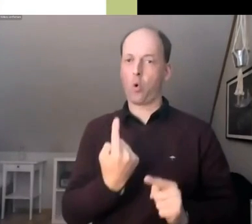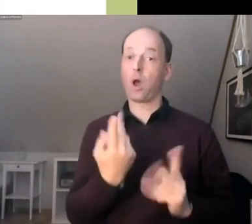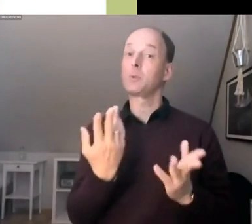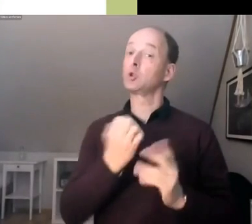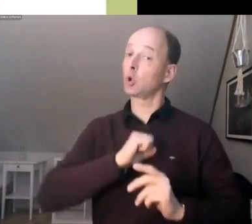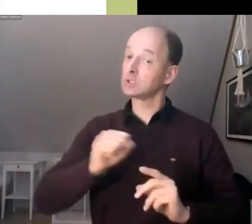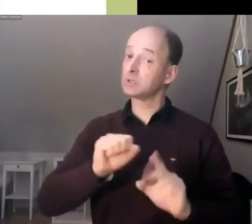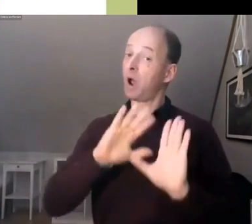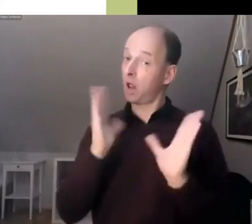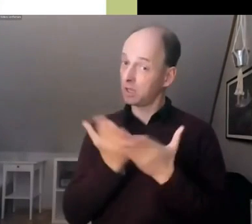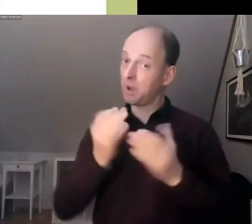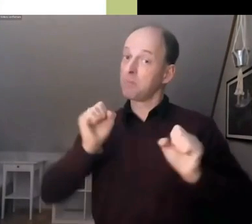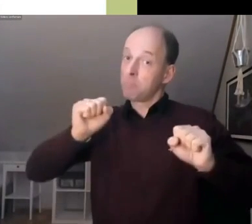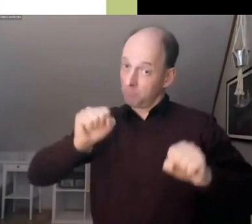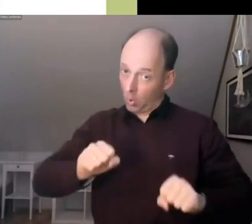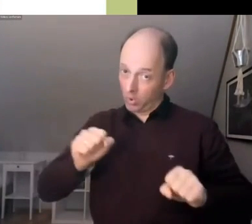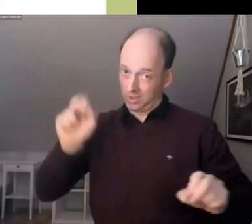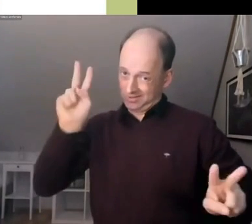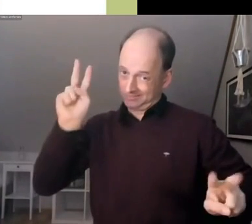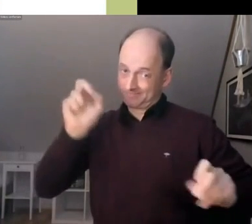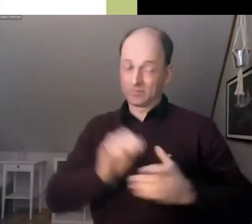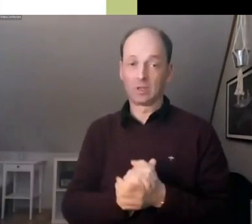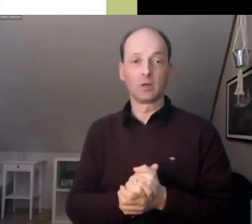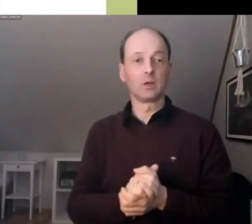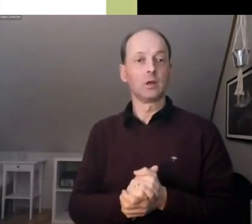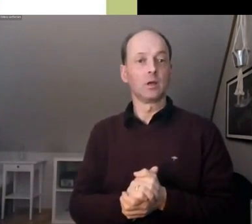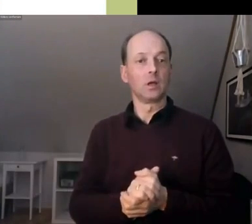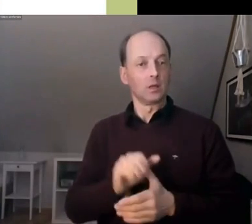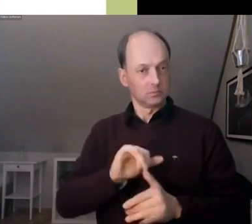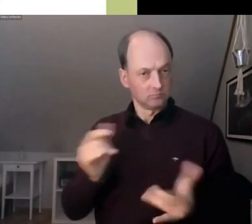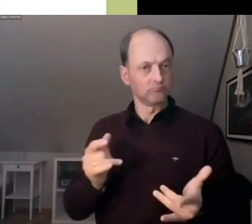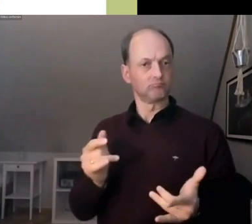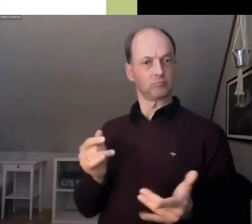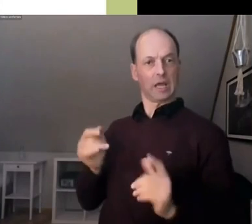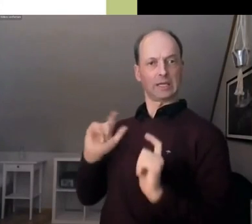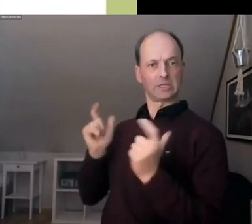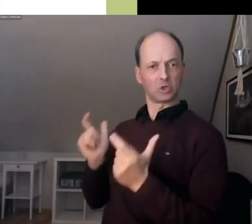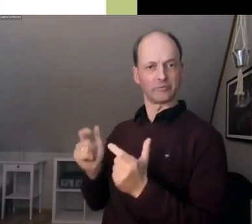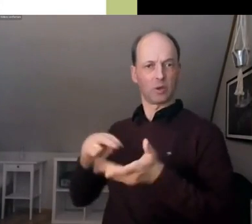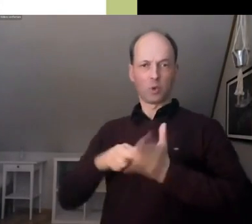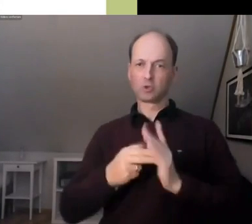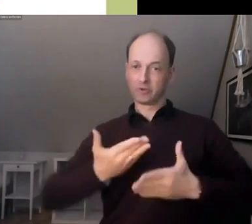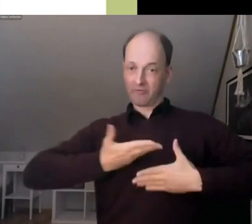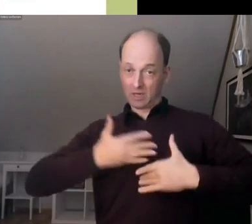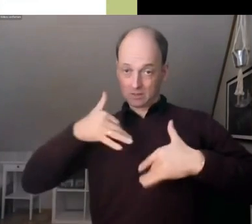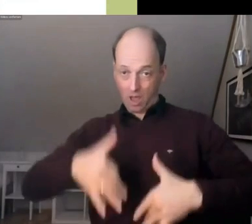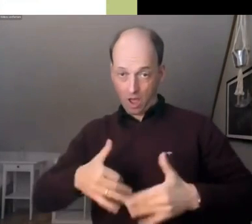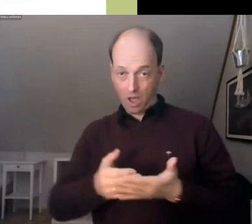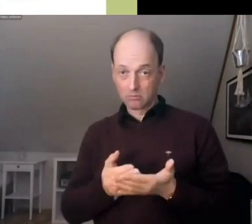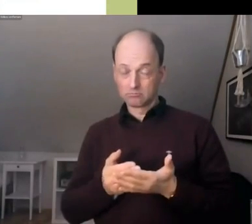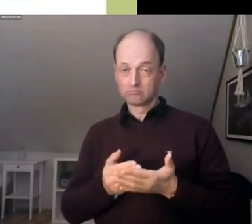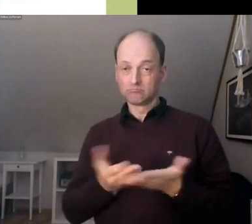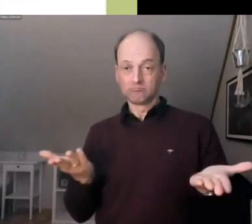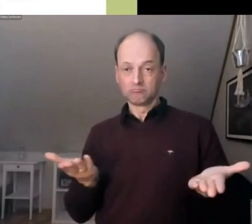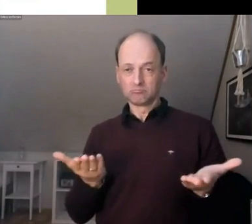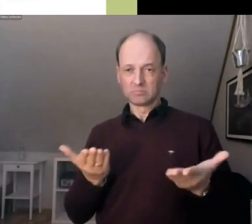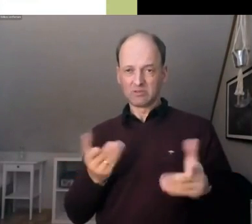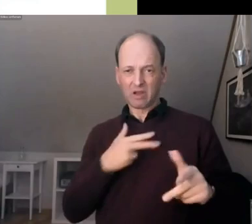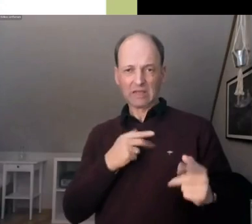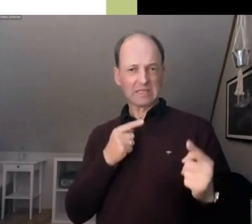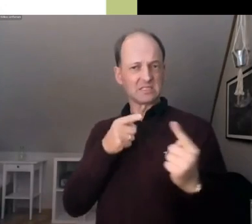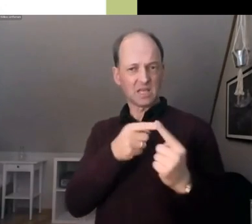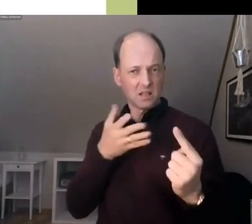Und ist der gesellschaftliche und politische Wille gegeben, stehen der Zielerreichung keine unüberwindbaren